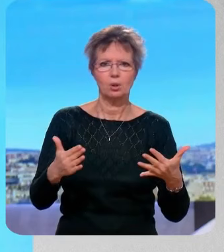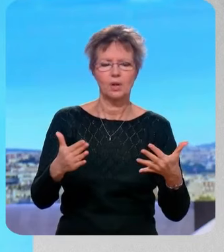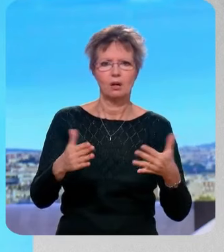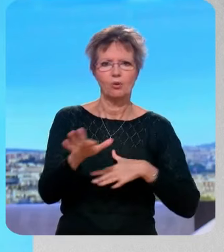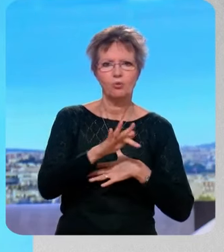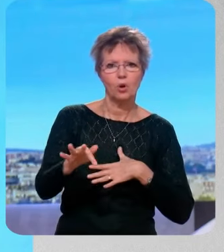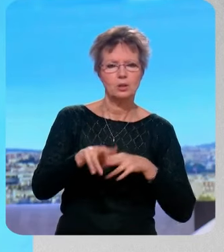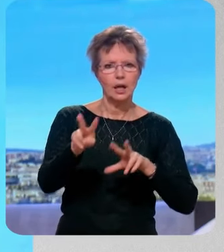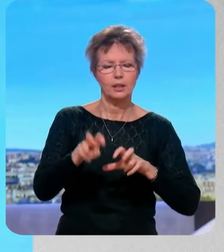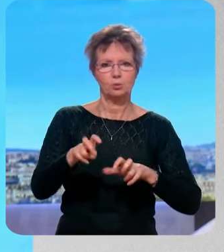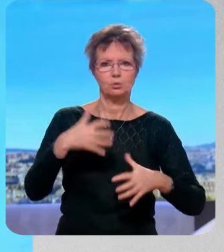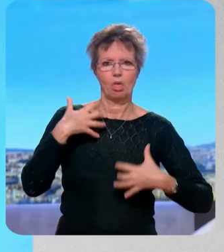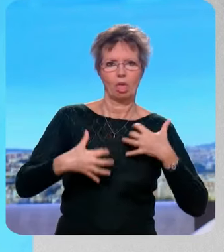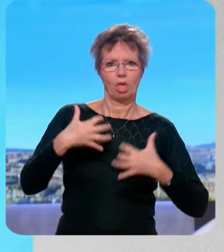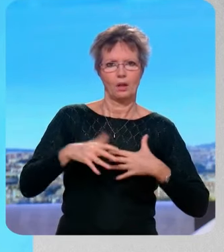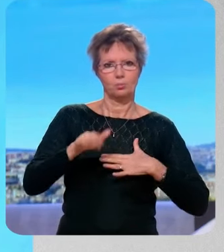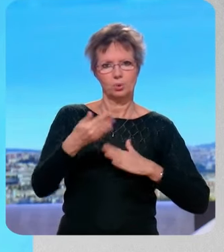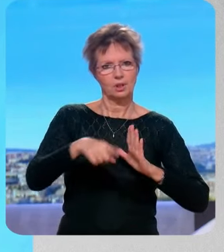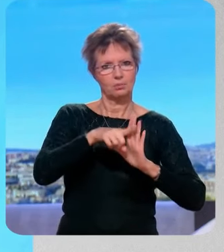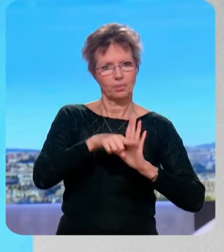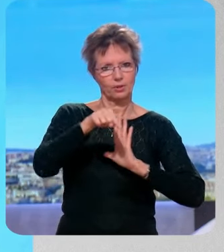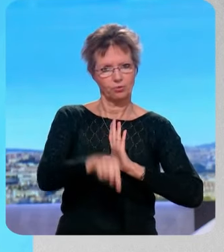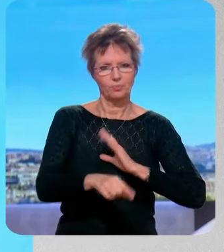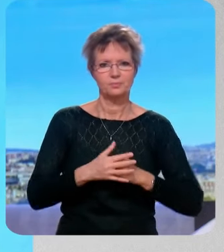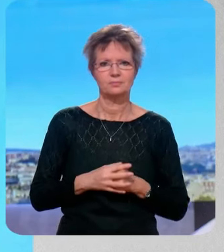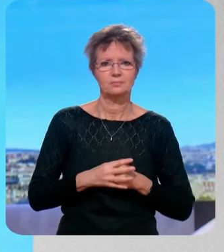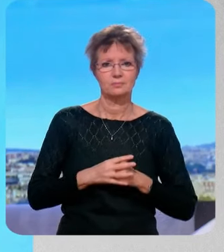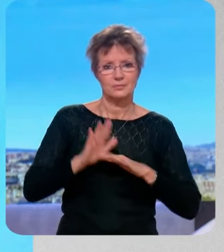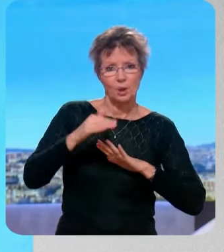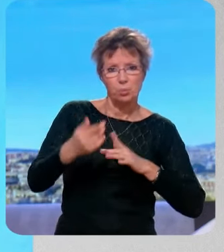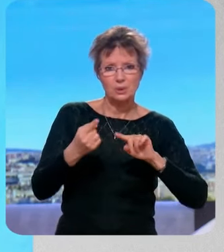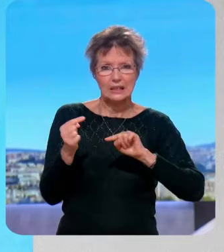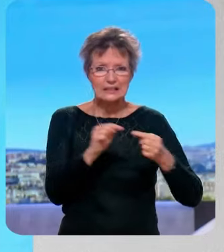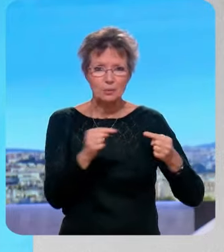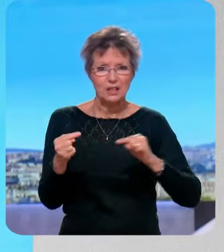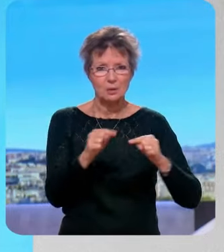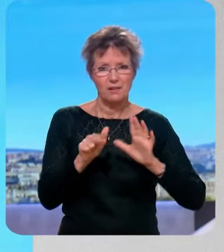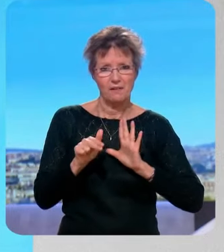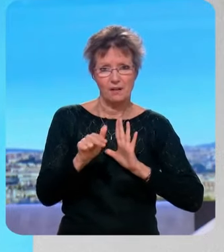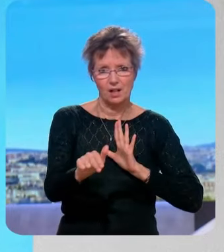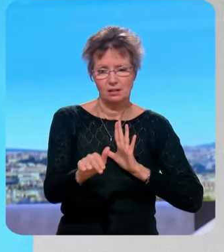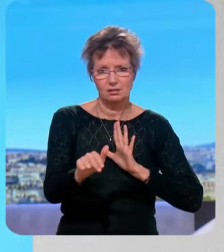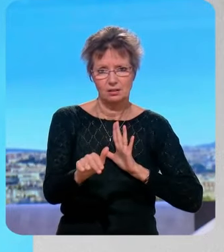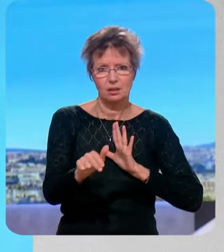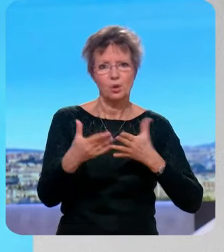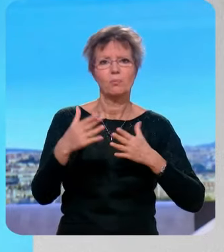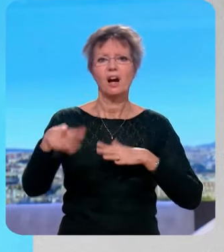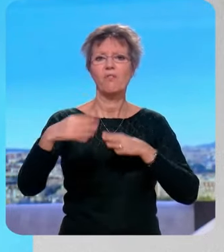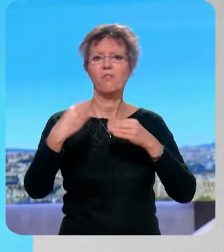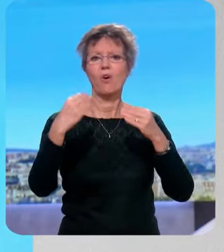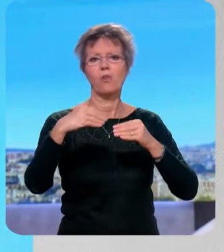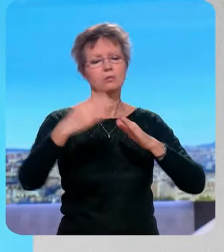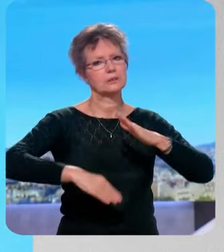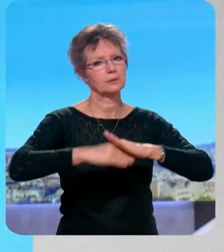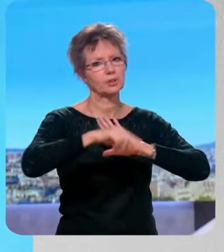telle que nous devons prendre des mesures. Donc nous travaillons, et ça sera l'objet aussi des discussions qu'il y aura cette semaine, à faire en sorte qu'il y une limite à ces importations. Une limite ou